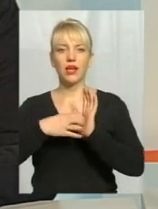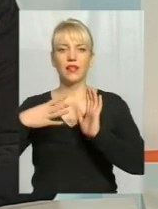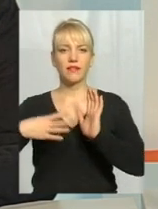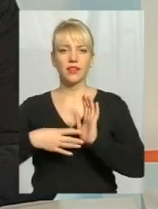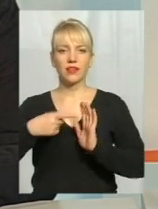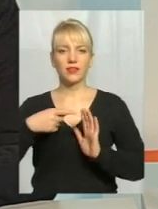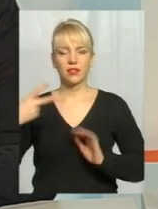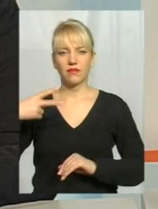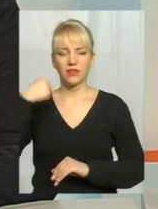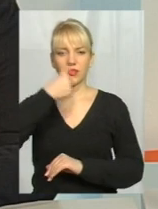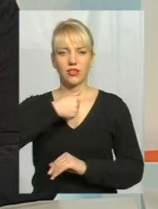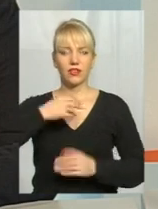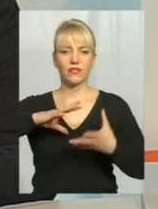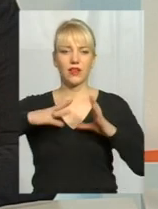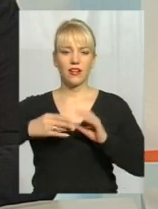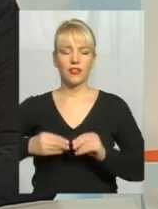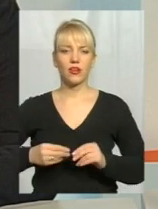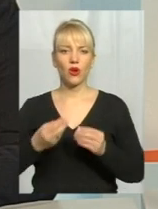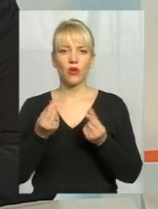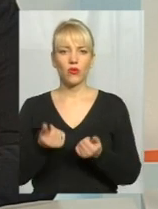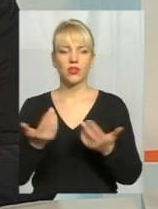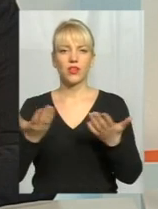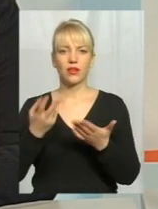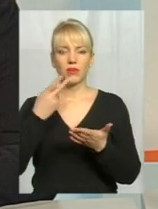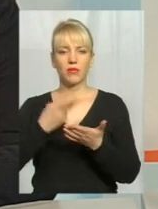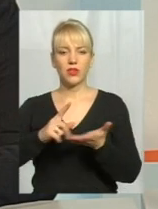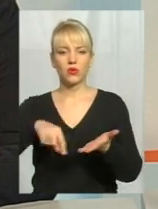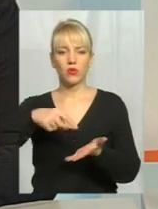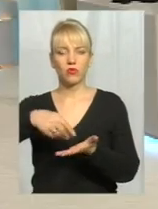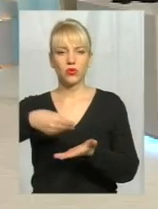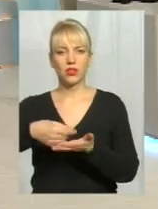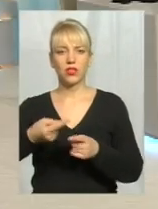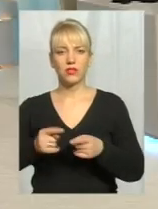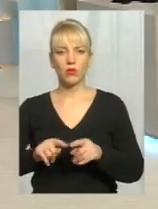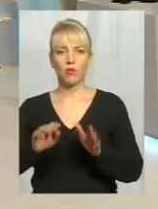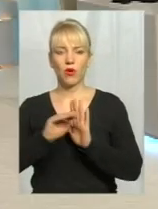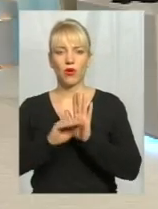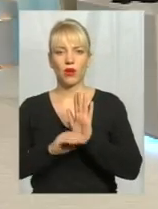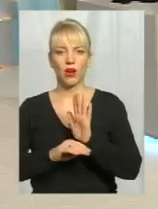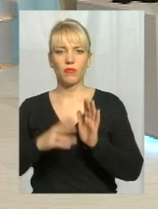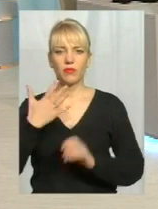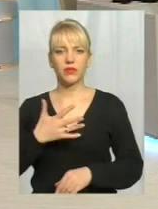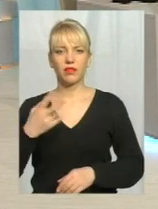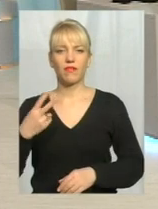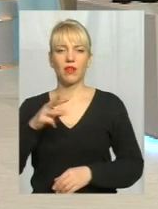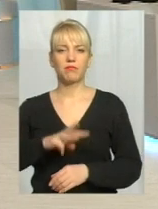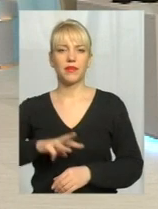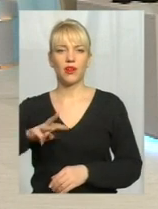рік. Загальний обсяг коштів, які передбачено з міського бюджету на цю програму, становить 52 мільйона.